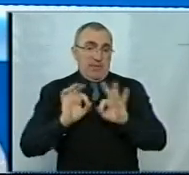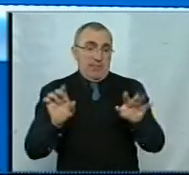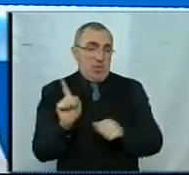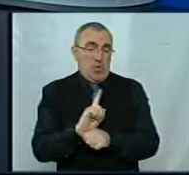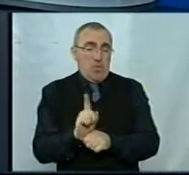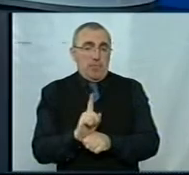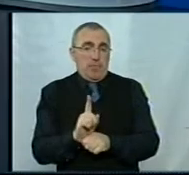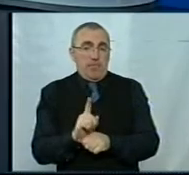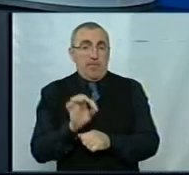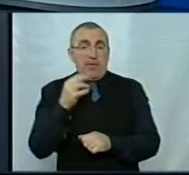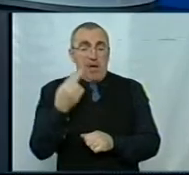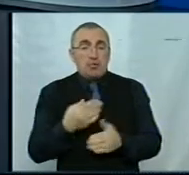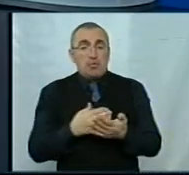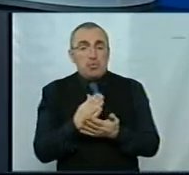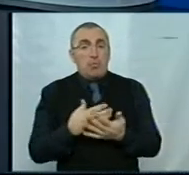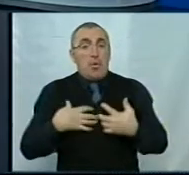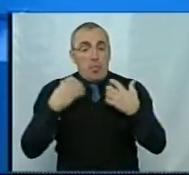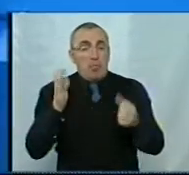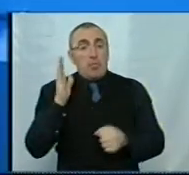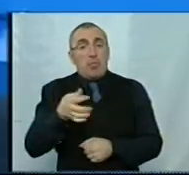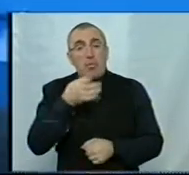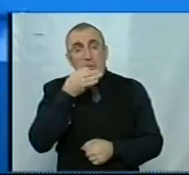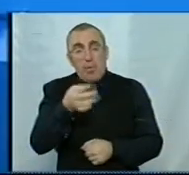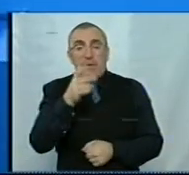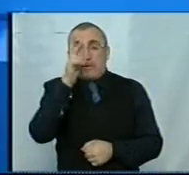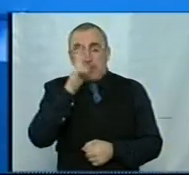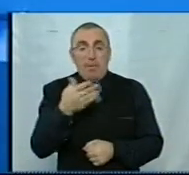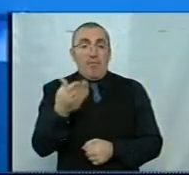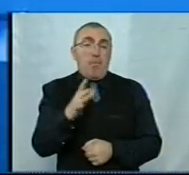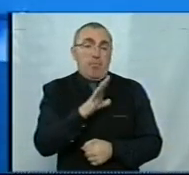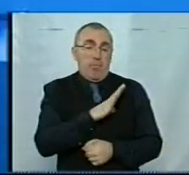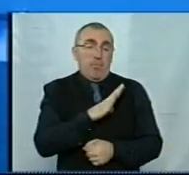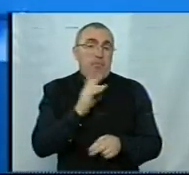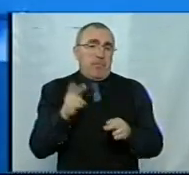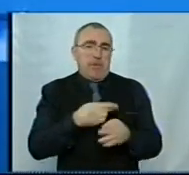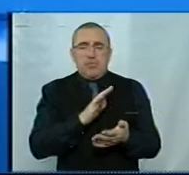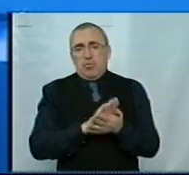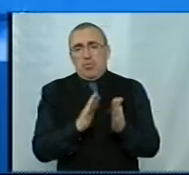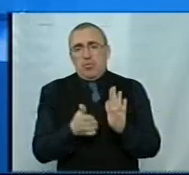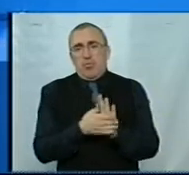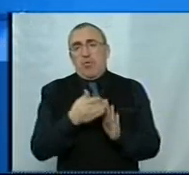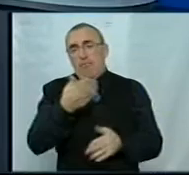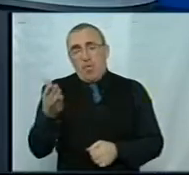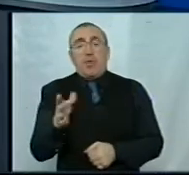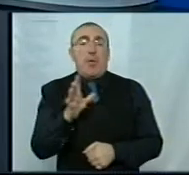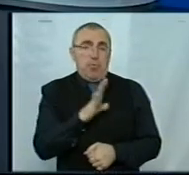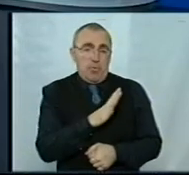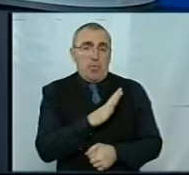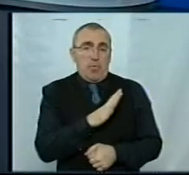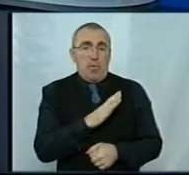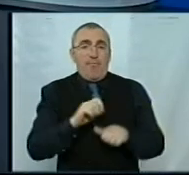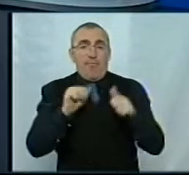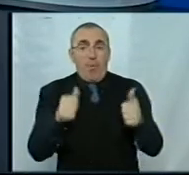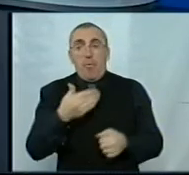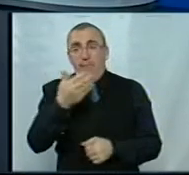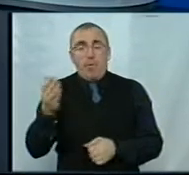Проблема в тому, що Національна служба здоров'я тепер буде говорити про 3 місяці, які у вас були до 2019 році. Безумовно, і вони були. Формально, і вони